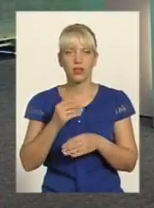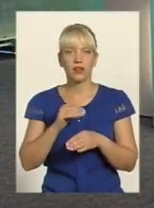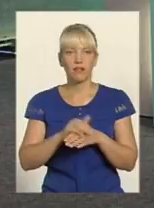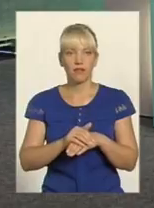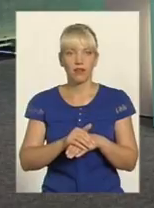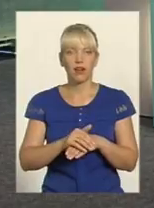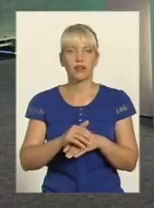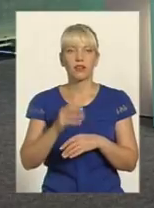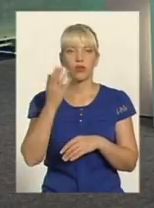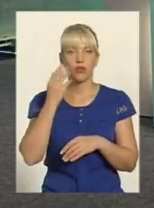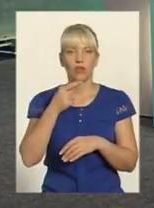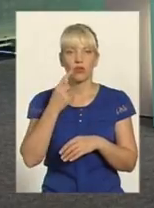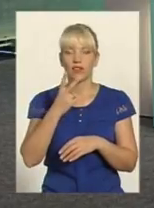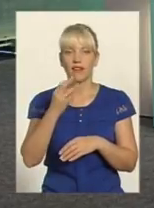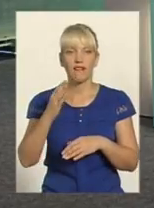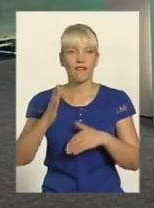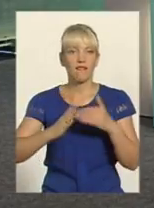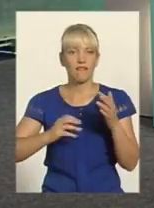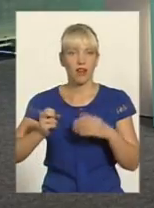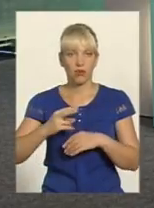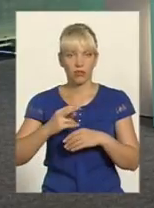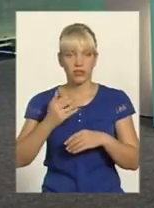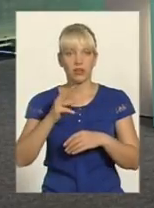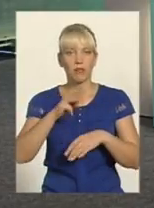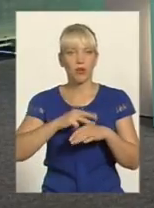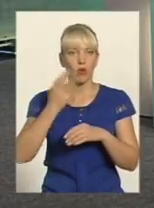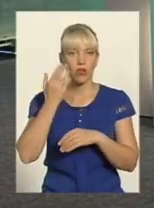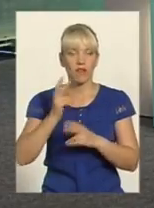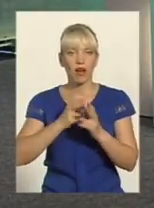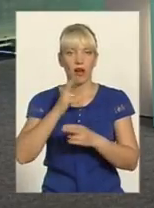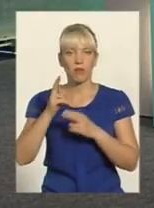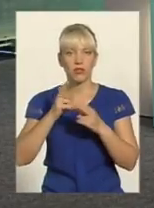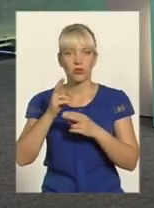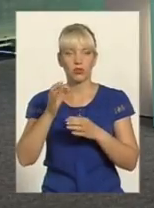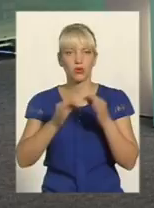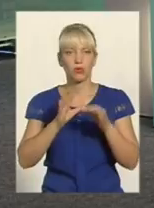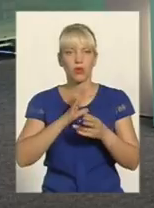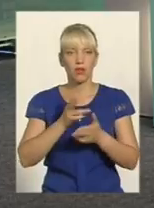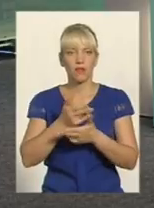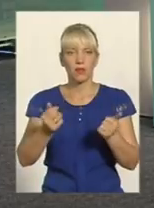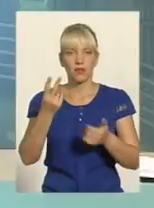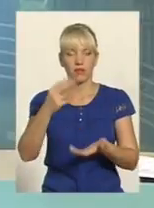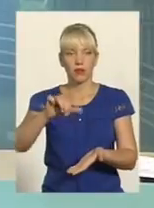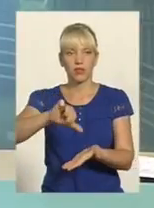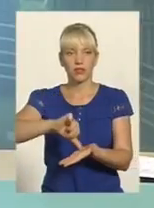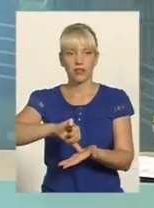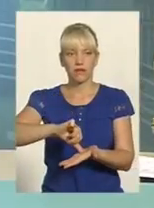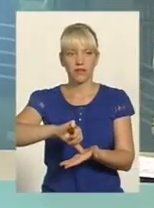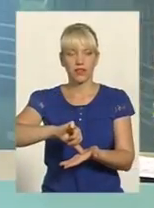нефаховість міліції, коли в апеляційному суді були виправдані два представники, скажімо,